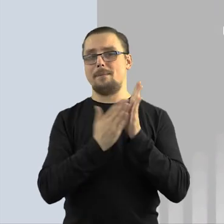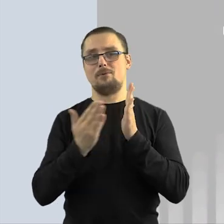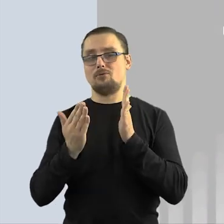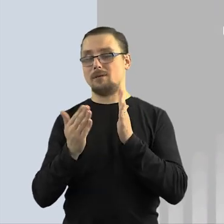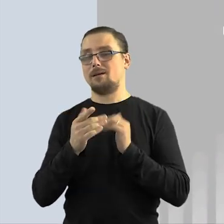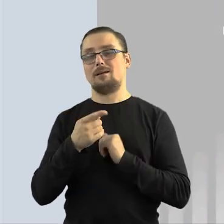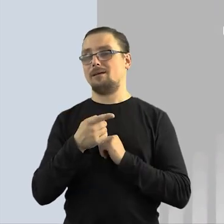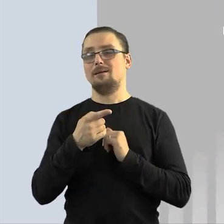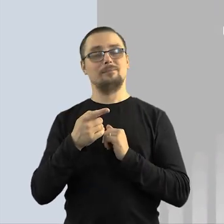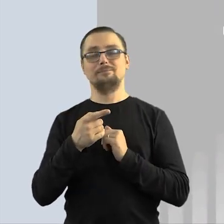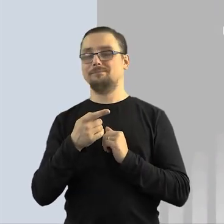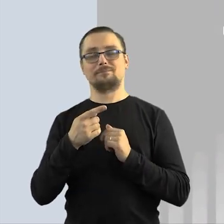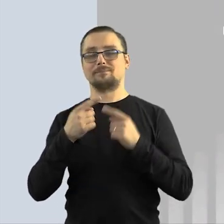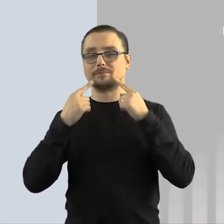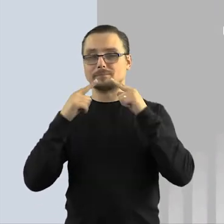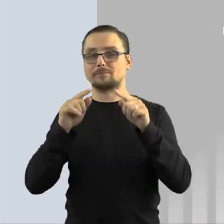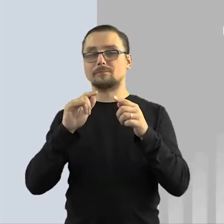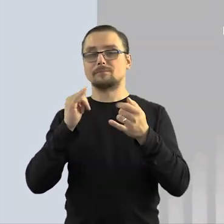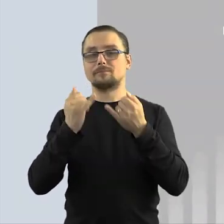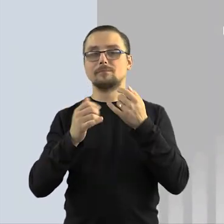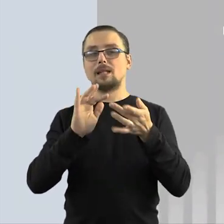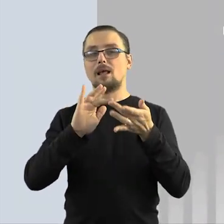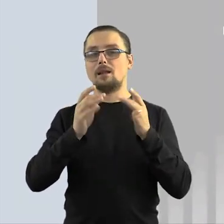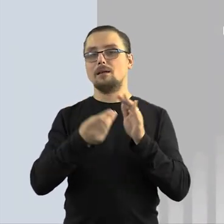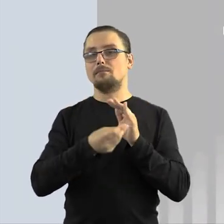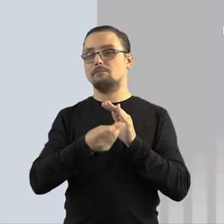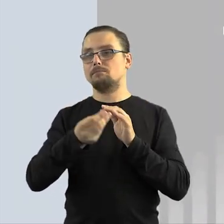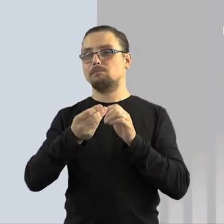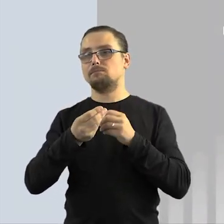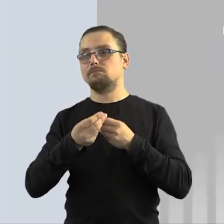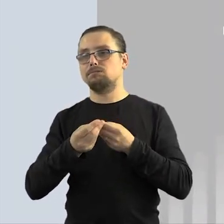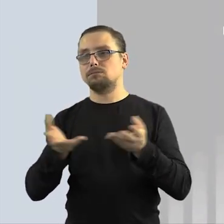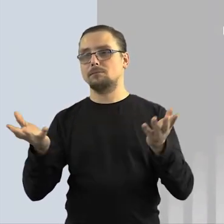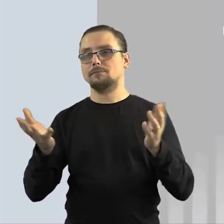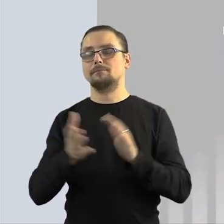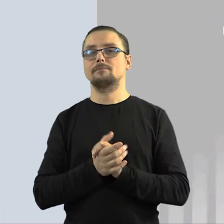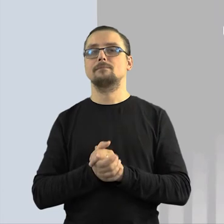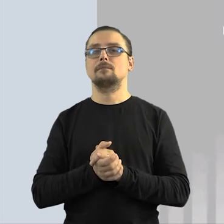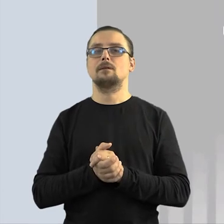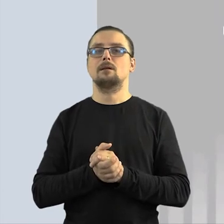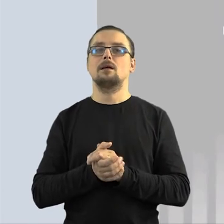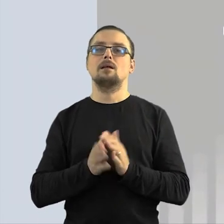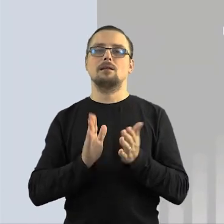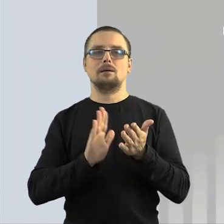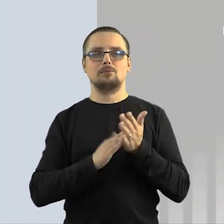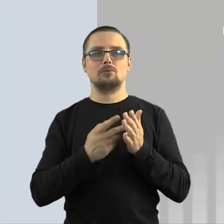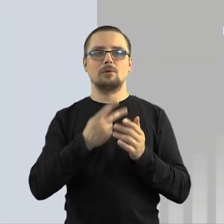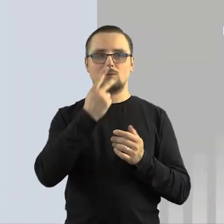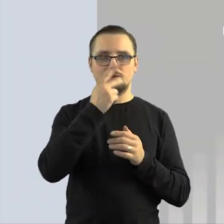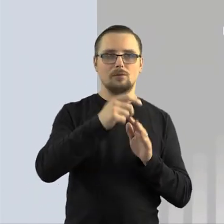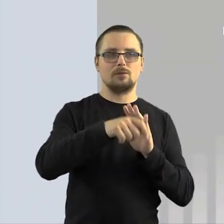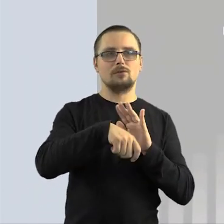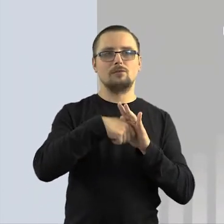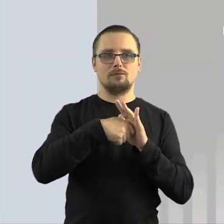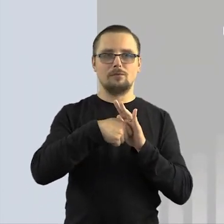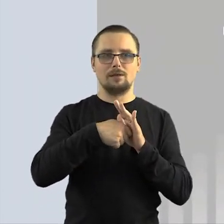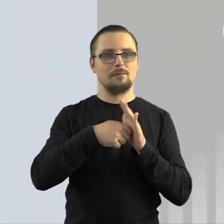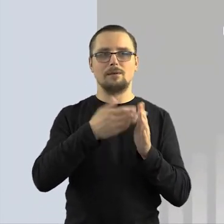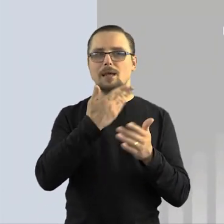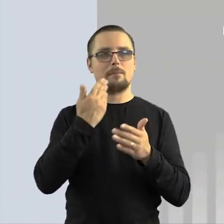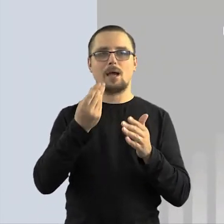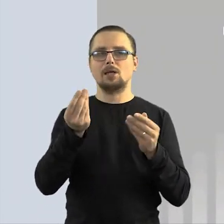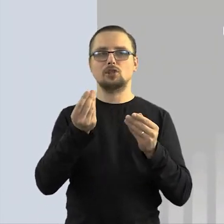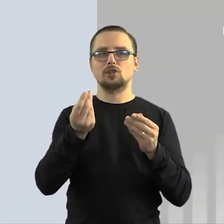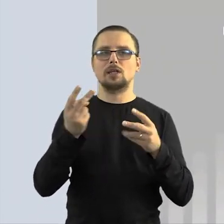odpowiedzialną, a nie Państwo jako biblioteka udostępniające dany link. Oczywiście zachęcam nie do rozpowszechniania na przykład linków do filmów, których